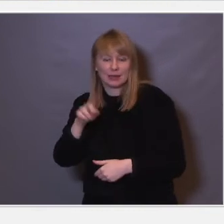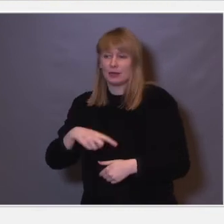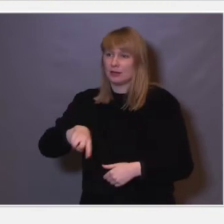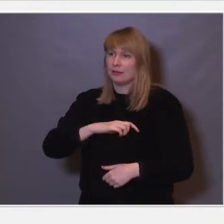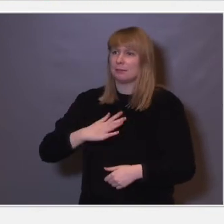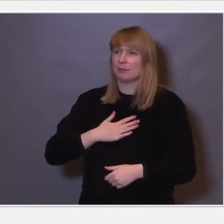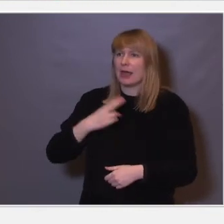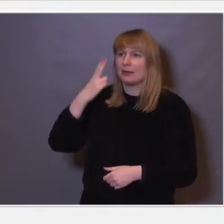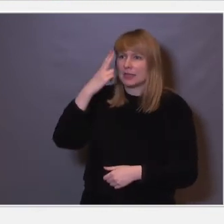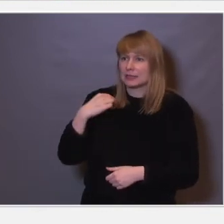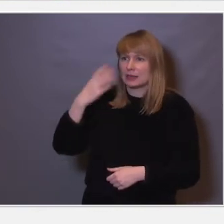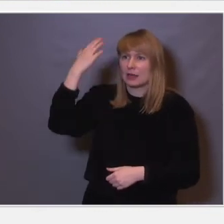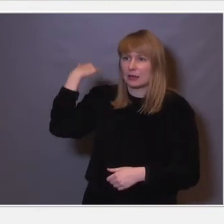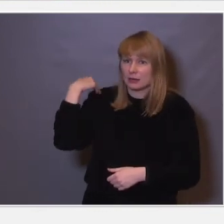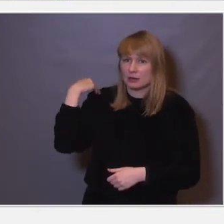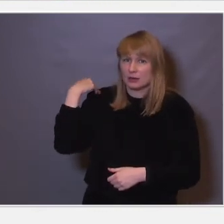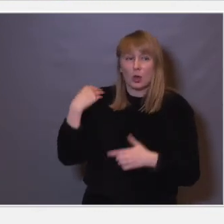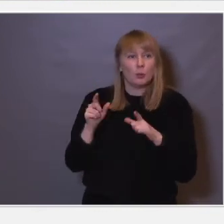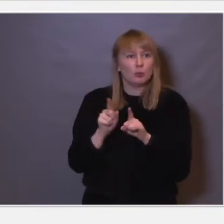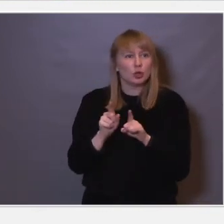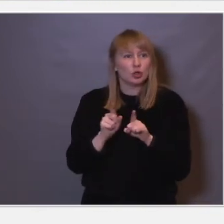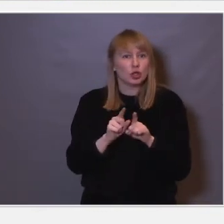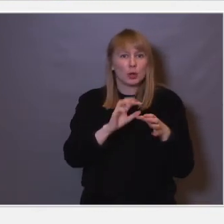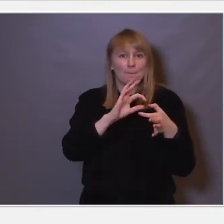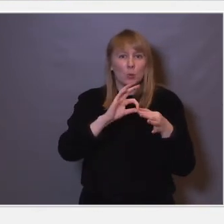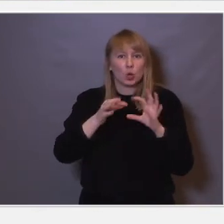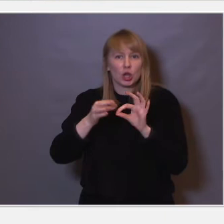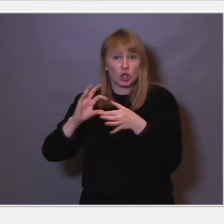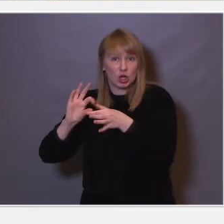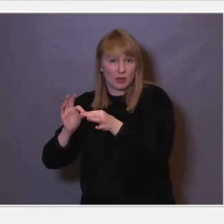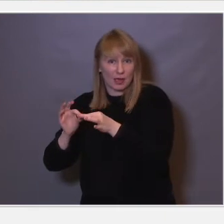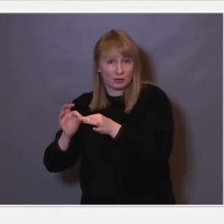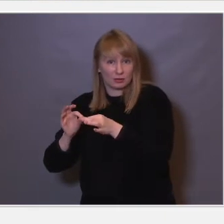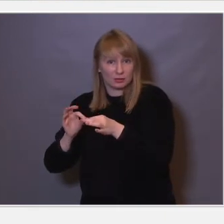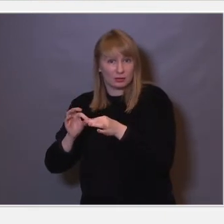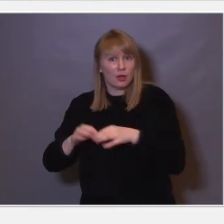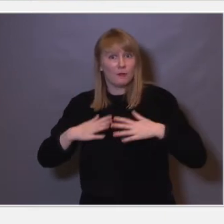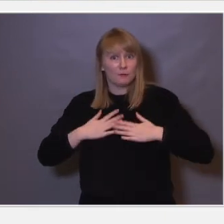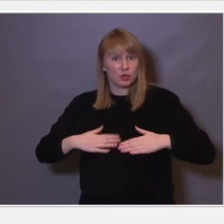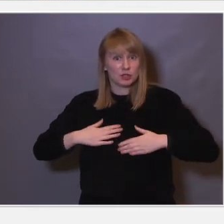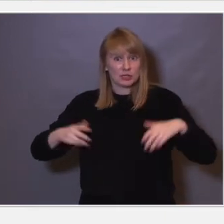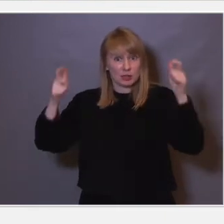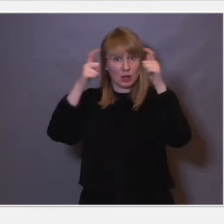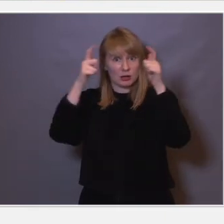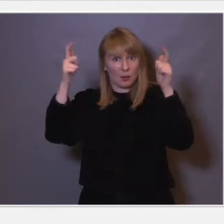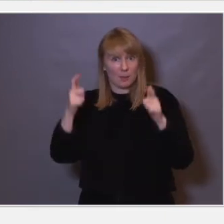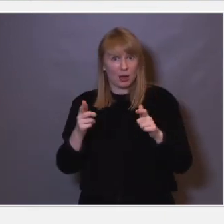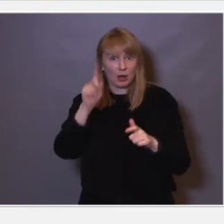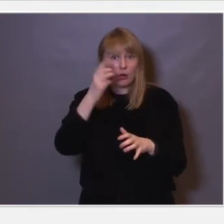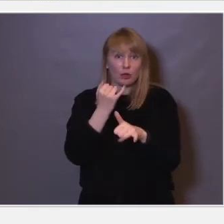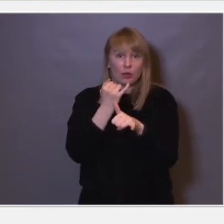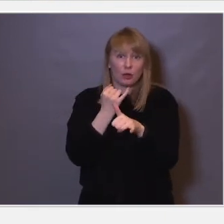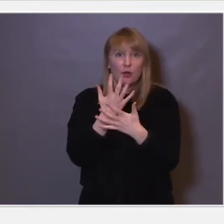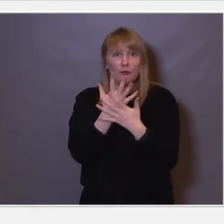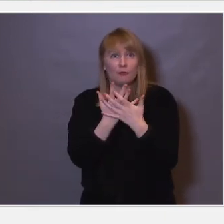ønsket å teste ut, for vi tenkte at, er det sånn at disse molekylene her også kan være et fysisk rammeverk for å forklare hvorfor vi